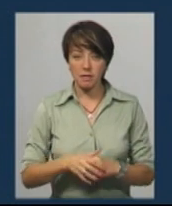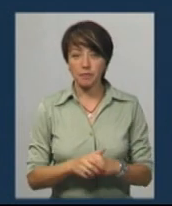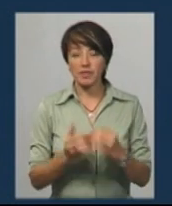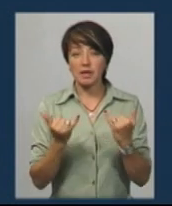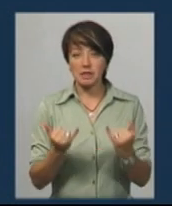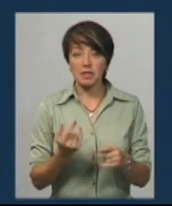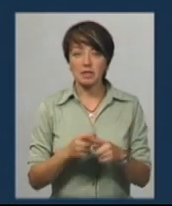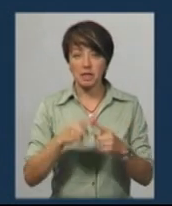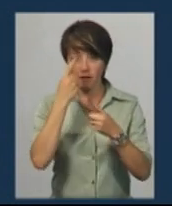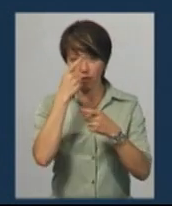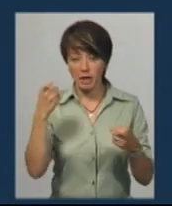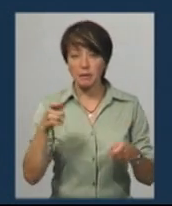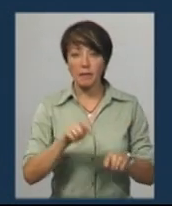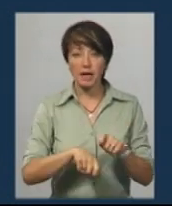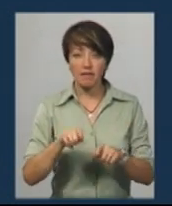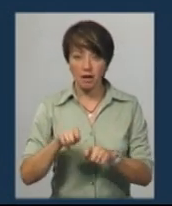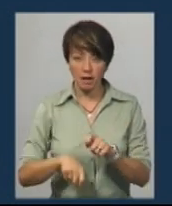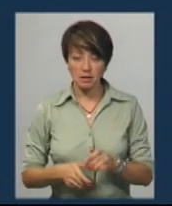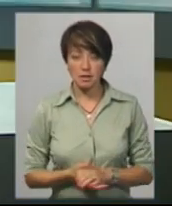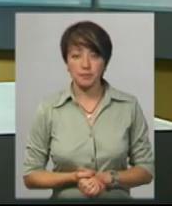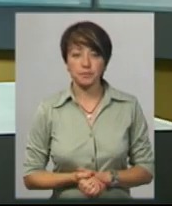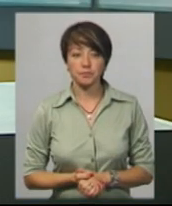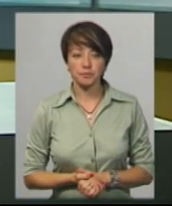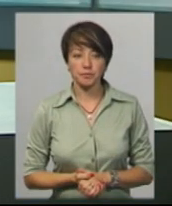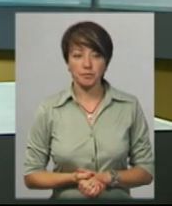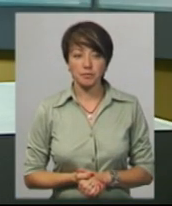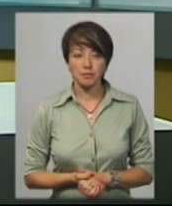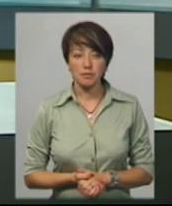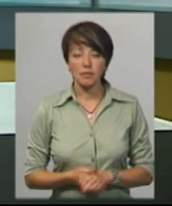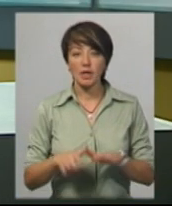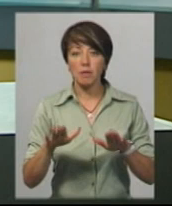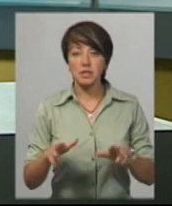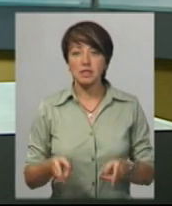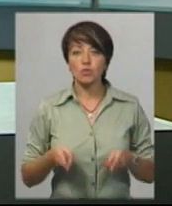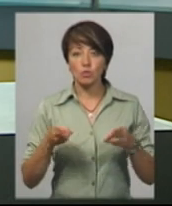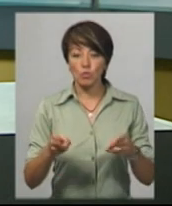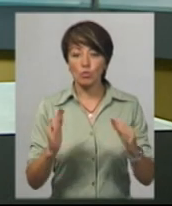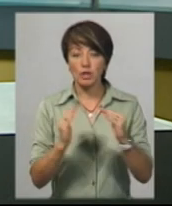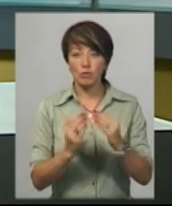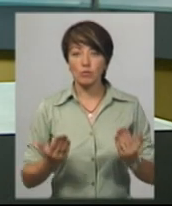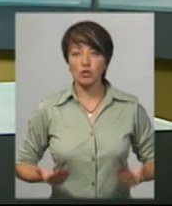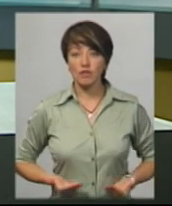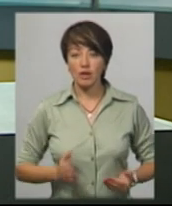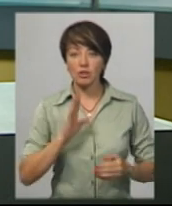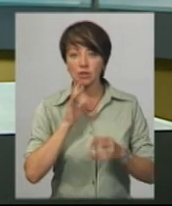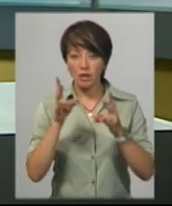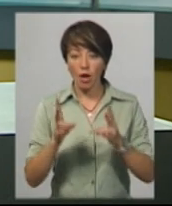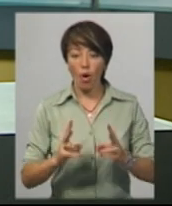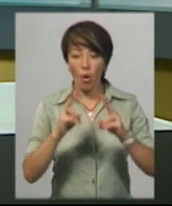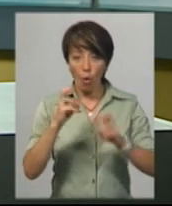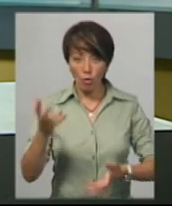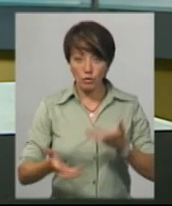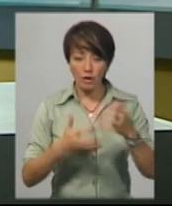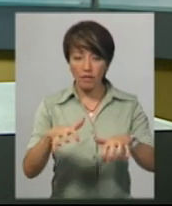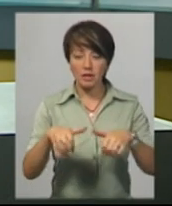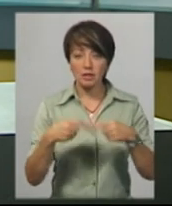Наразі ця інформація перевіряється. На місці злочину та у будинку, де проживає травмована, проведено обшух та